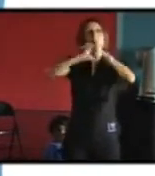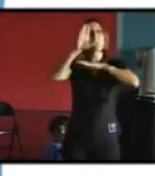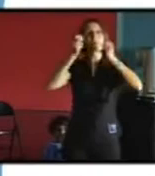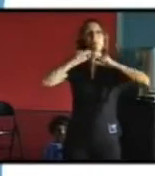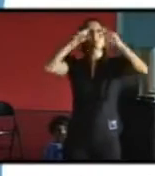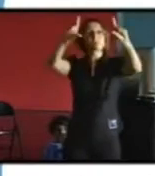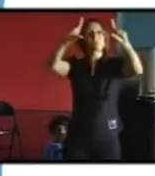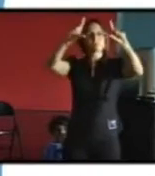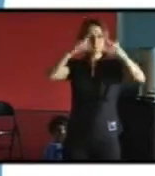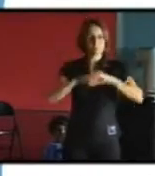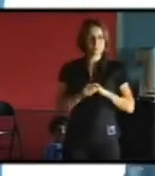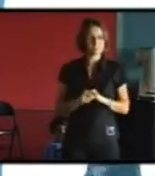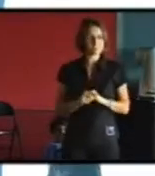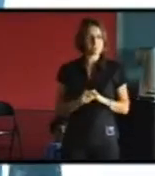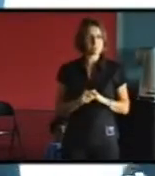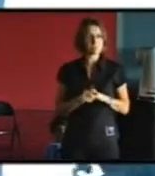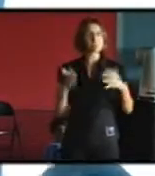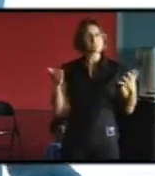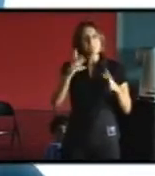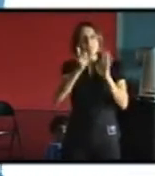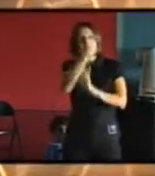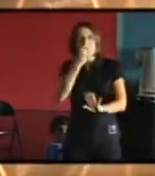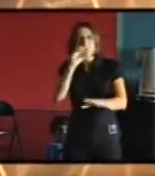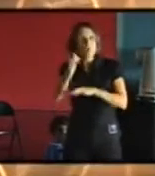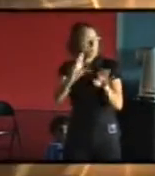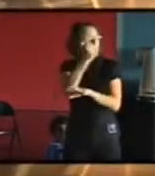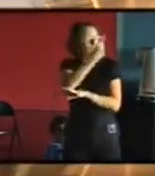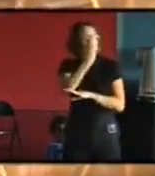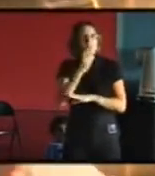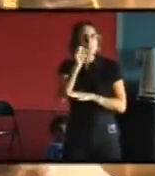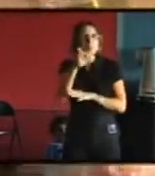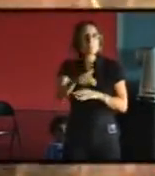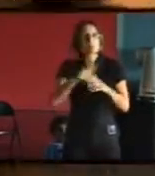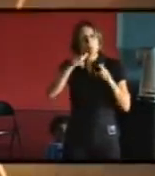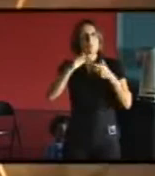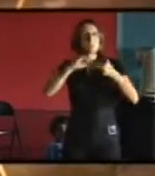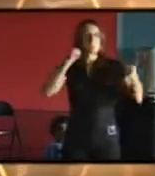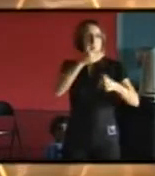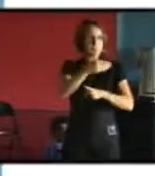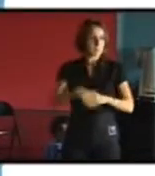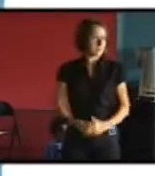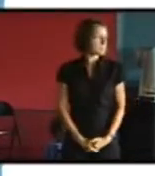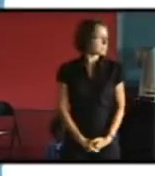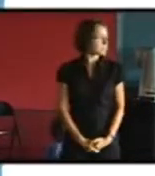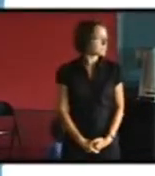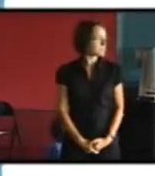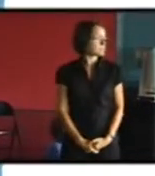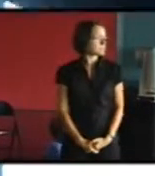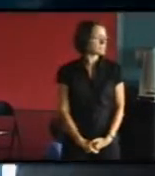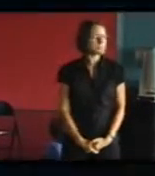écrans de toute façon est-ce qu'il y déjà de premières questions ou de premières réactions et après on va vous passer la parole Corinne Langlois je voulais juste